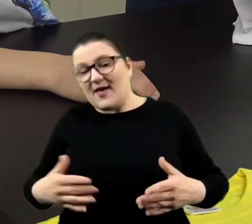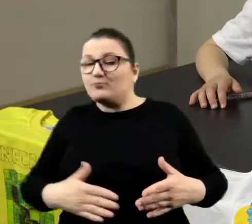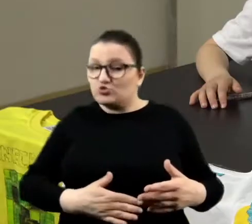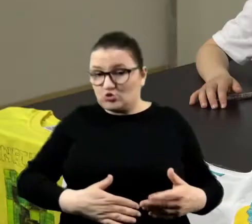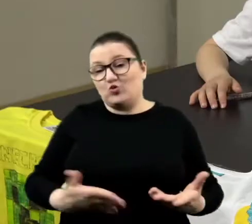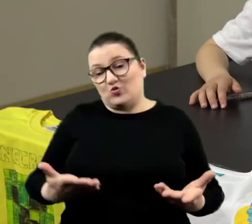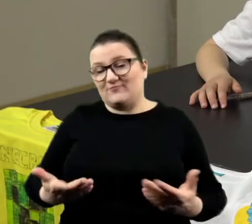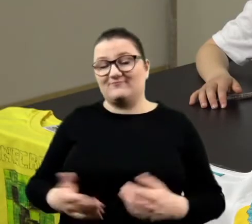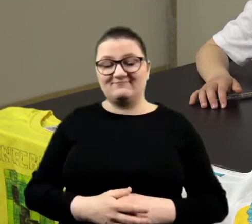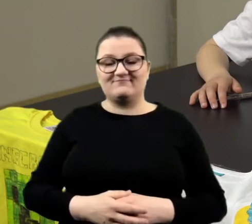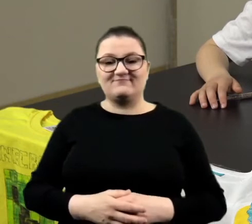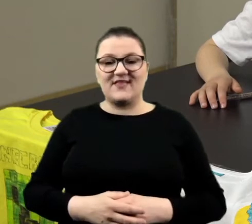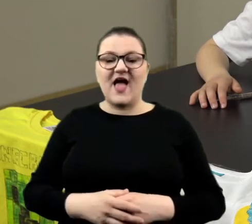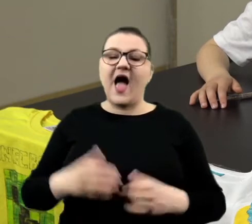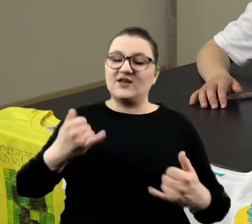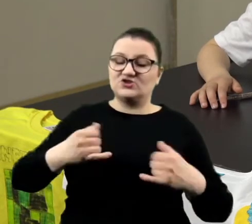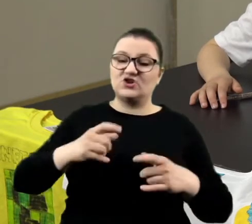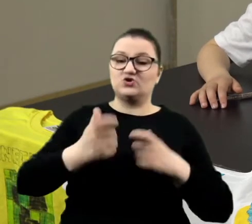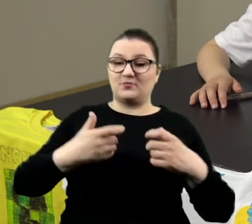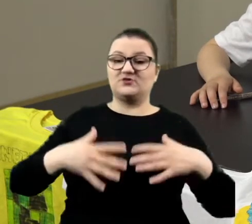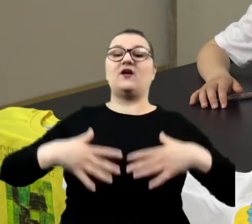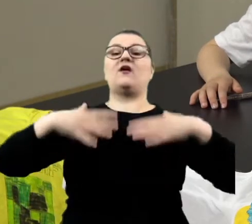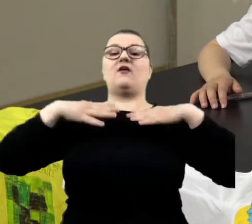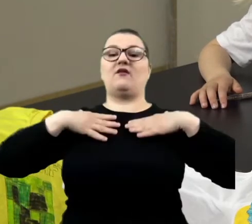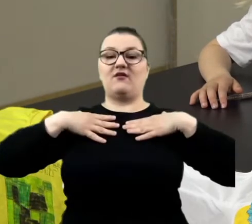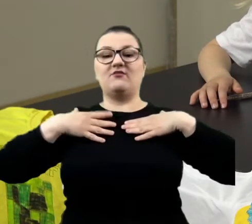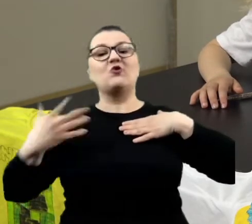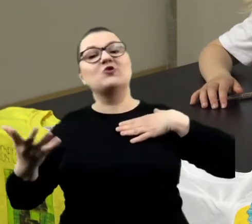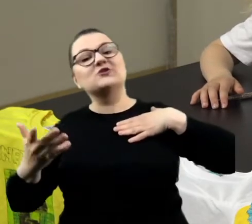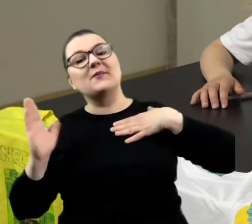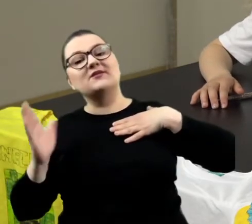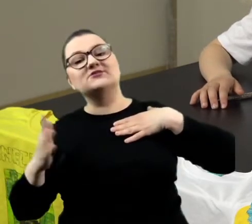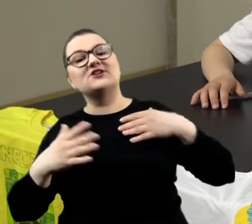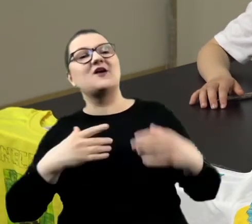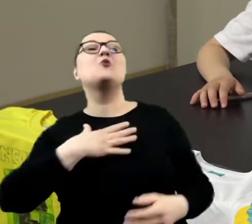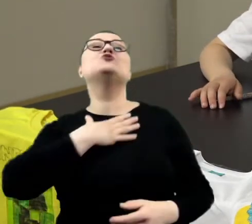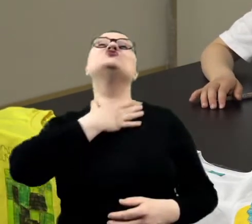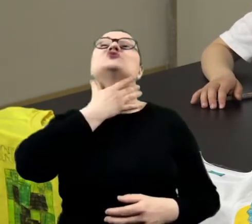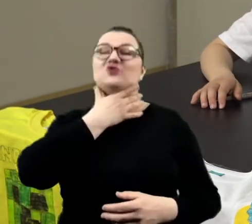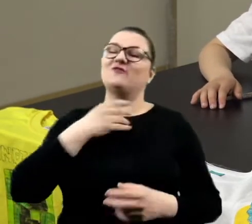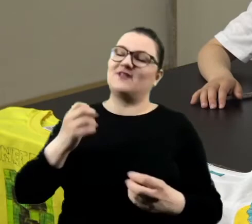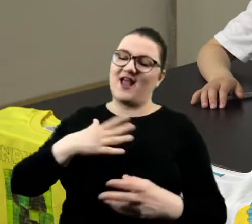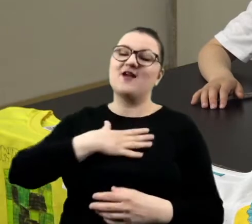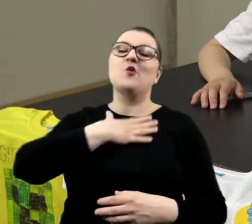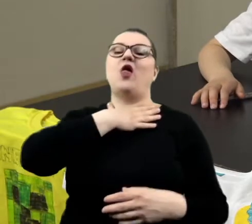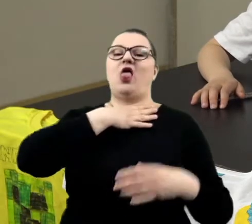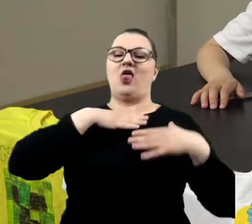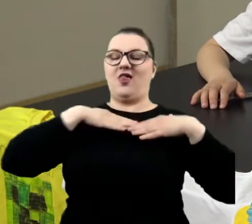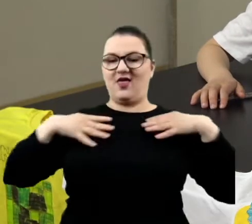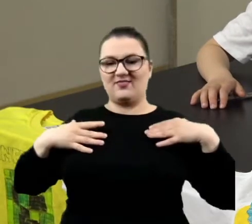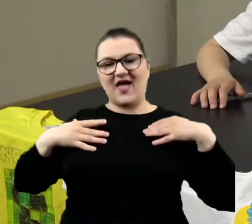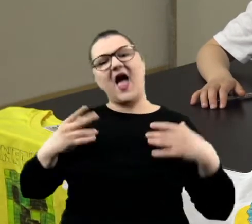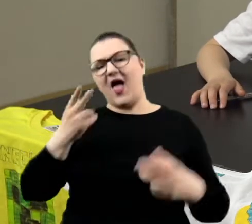prawda? A jeśli zrobicie na przykład tutaj, to będzie pod samą szyją. A zazwyczaj